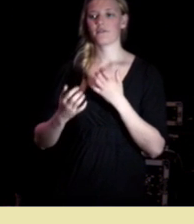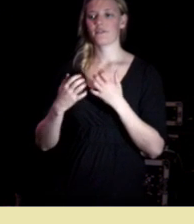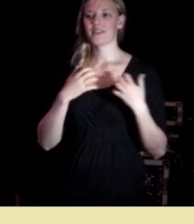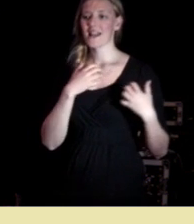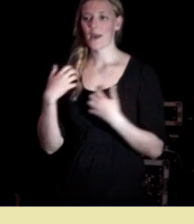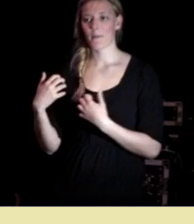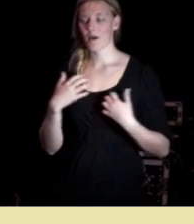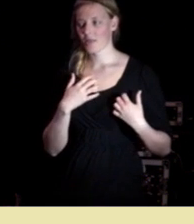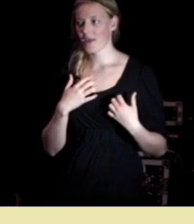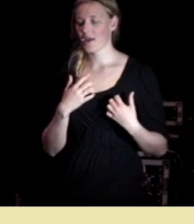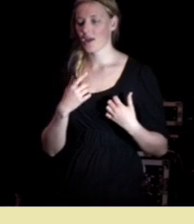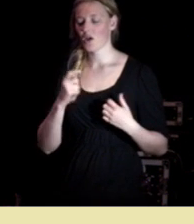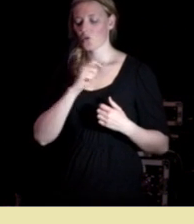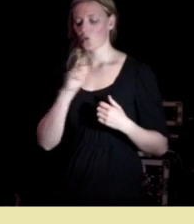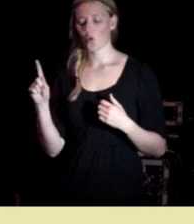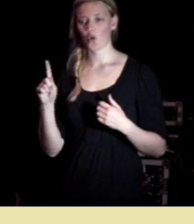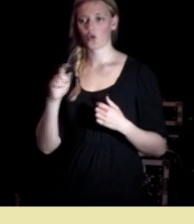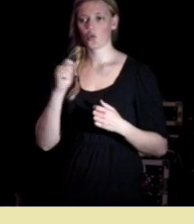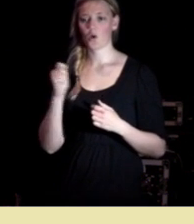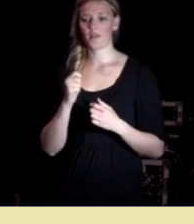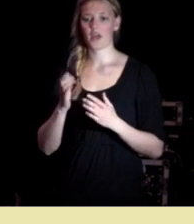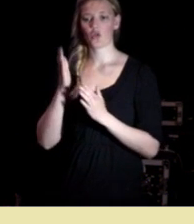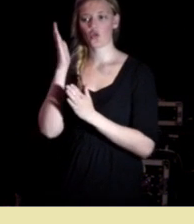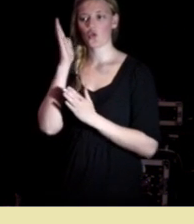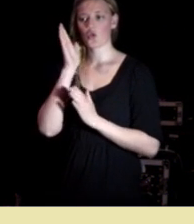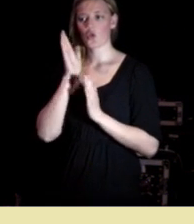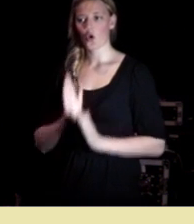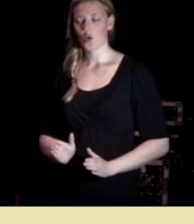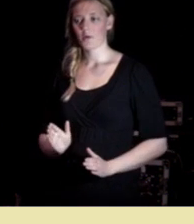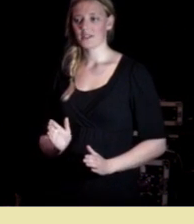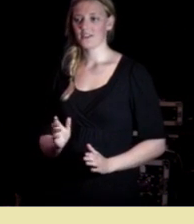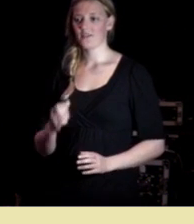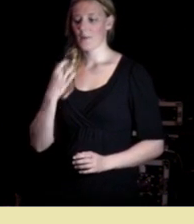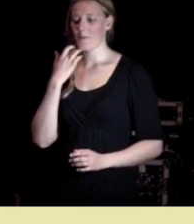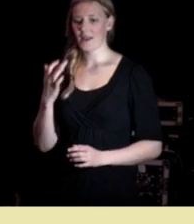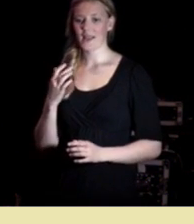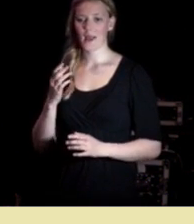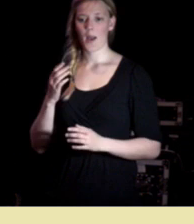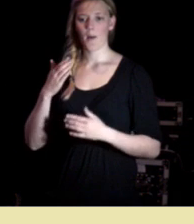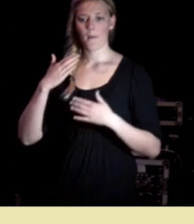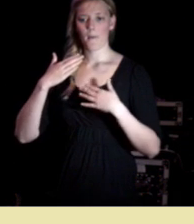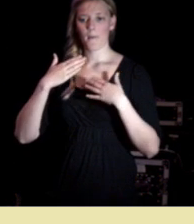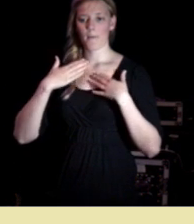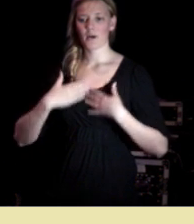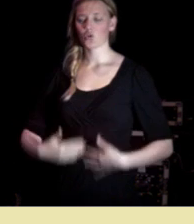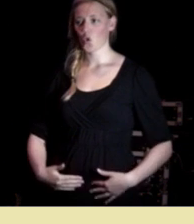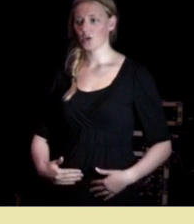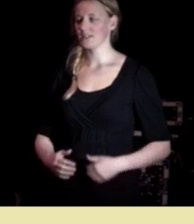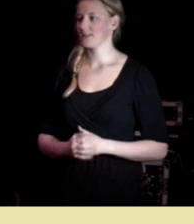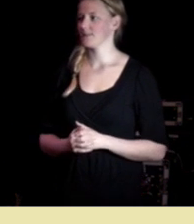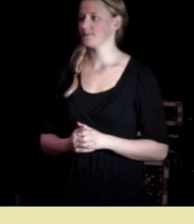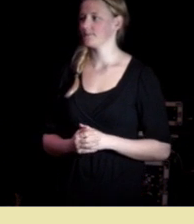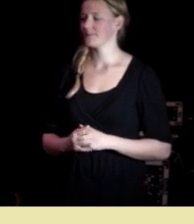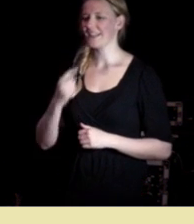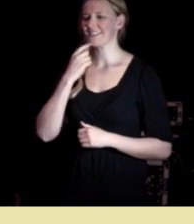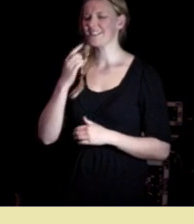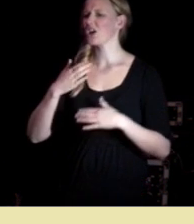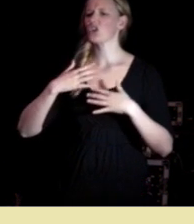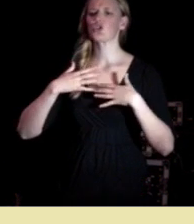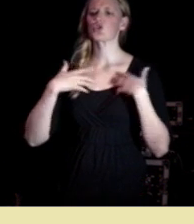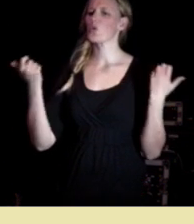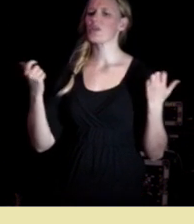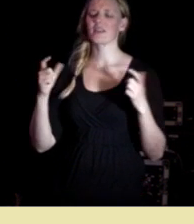når noe av det normative også er ferdig med å bli patologisk jeg sier ikke at sunnhet er